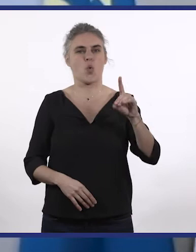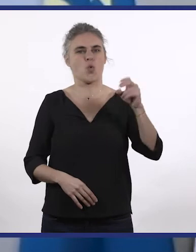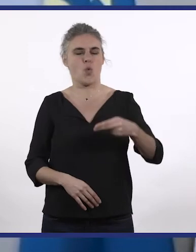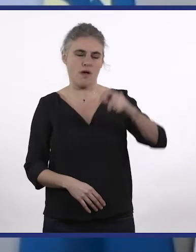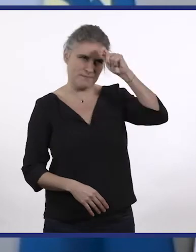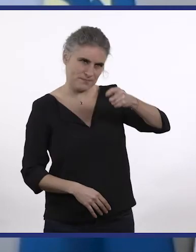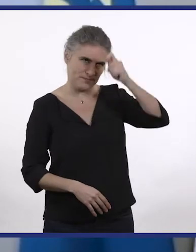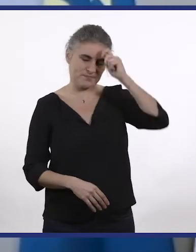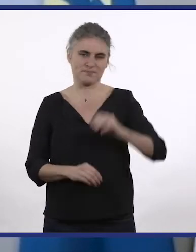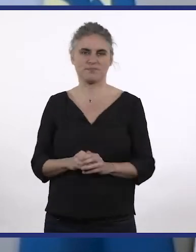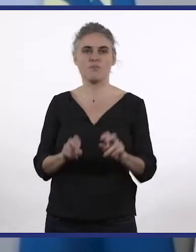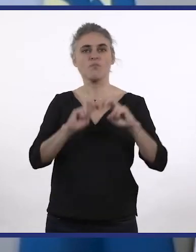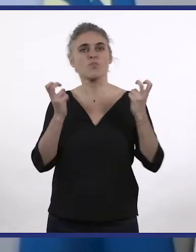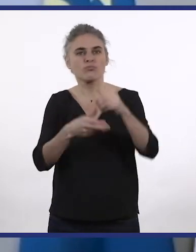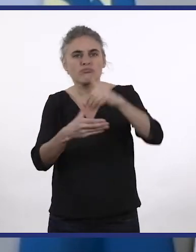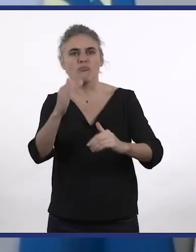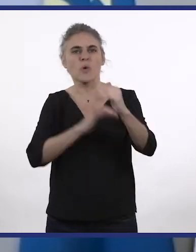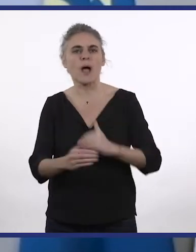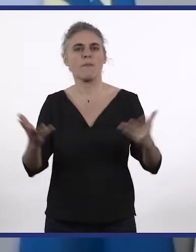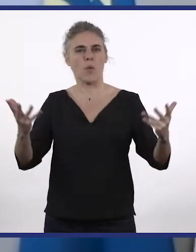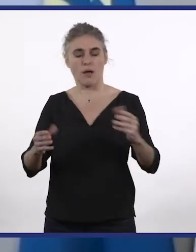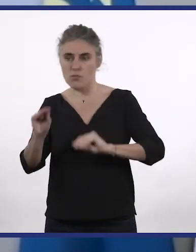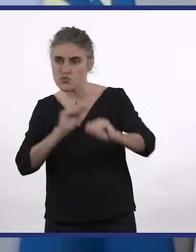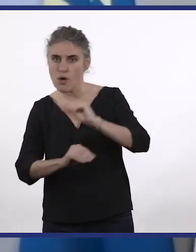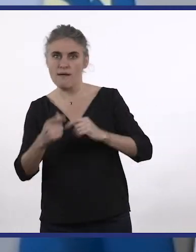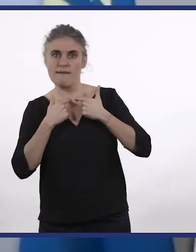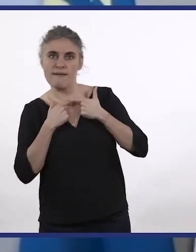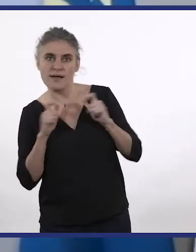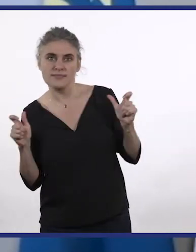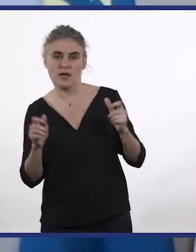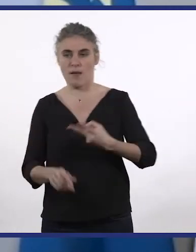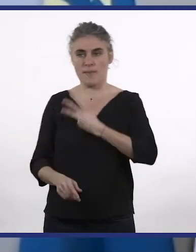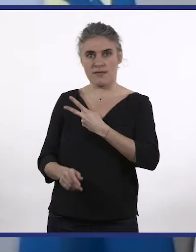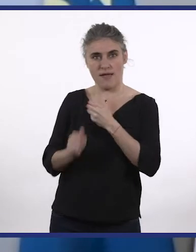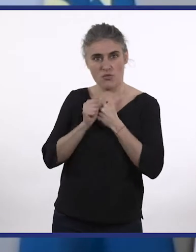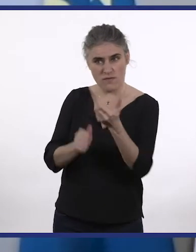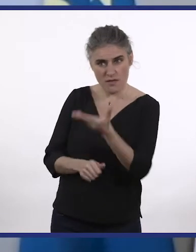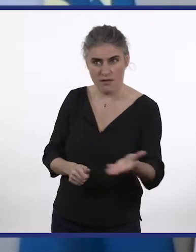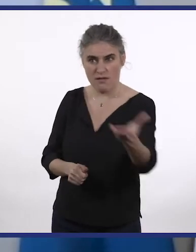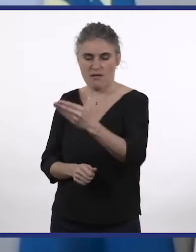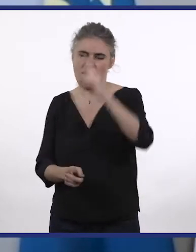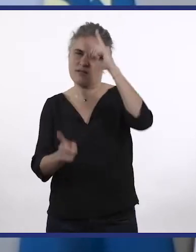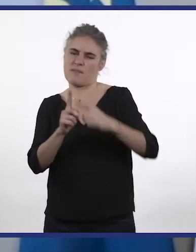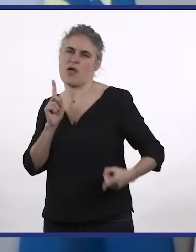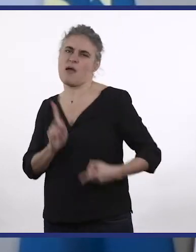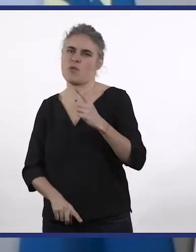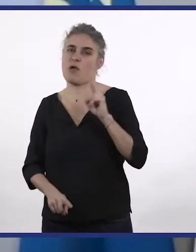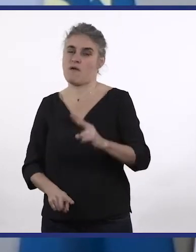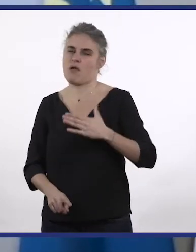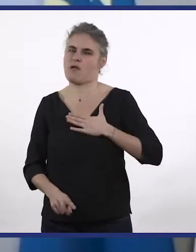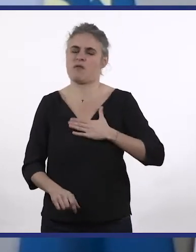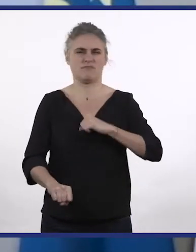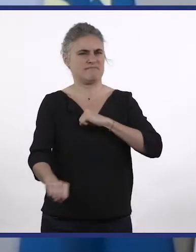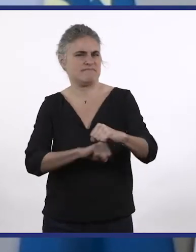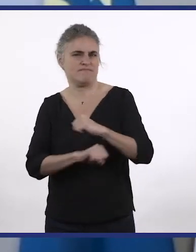abordé notamment l'accès aux soins et du suivi médical des personnes atteintes de trisomie 21, question primordiale sur laquelle nous